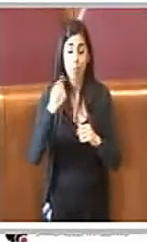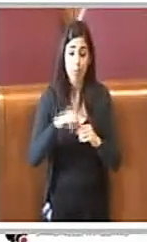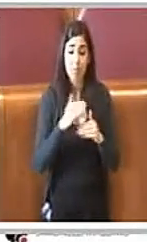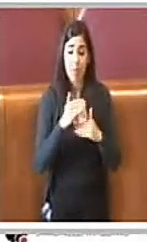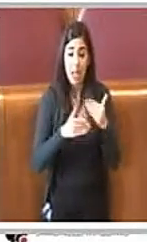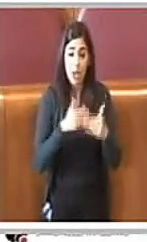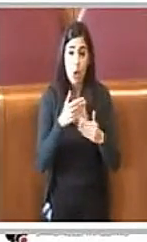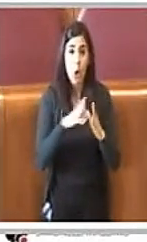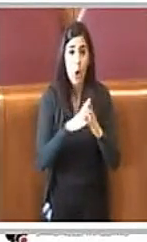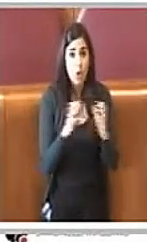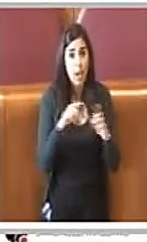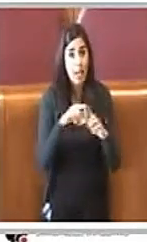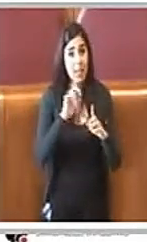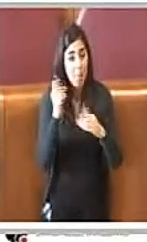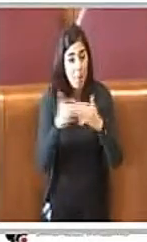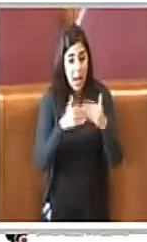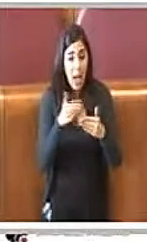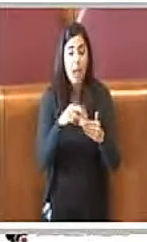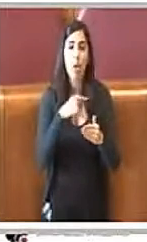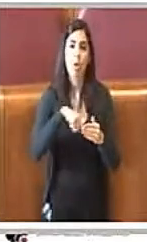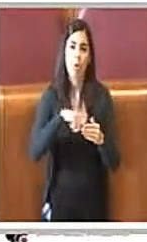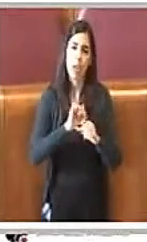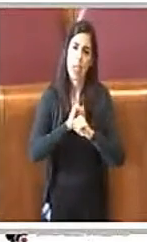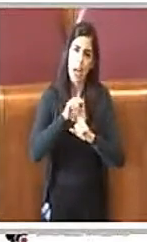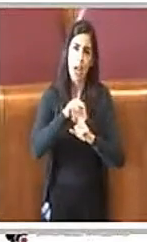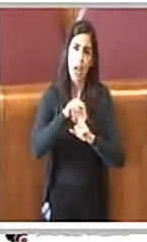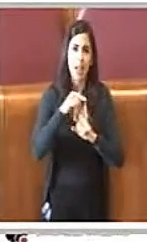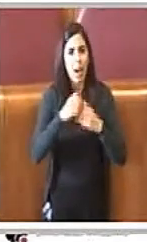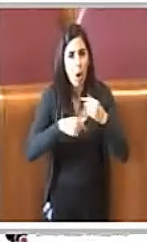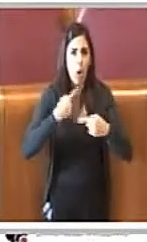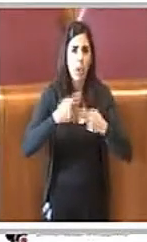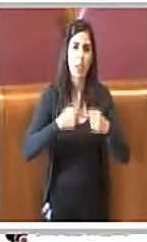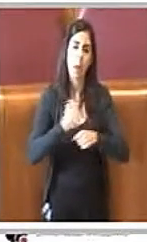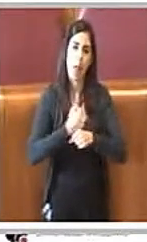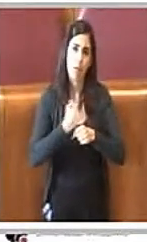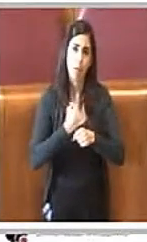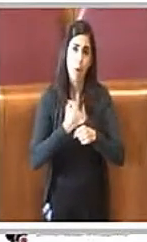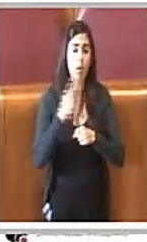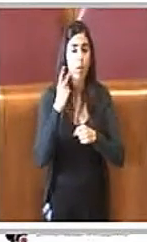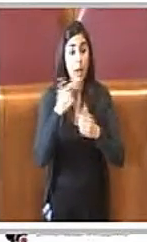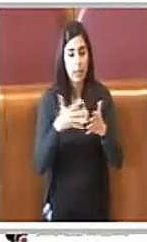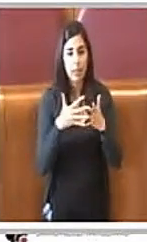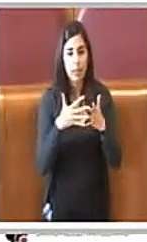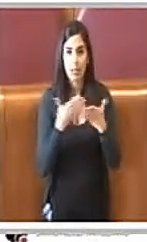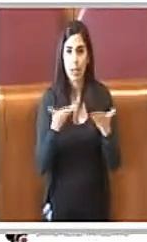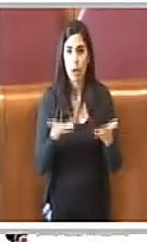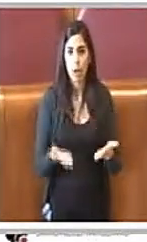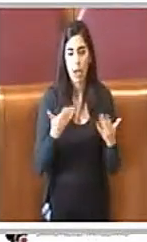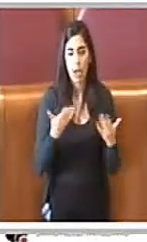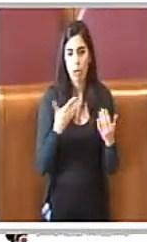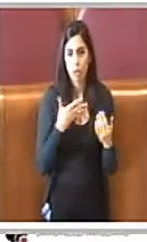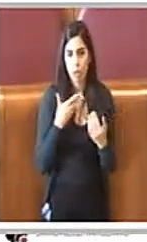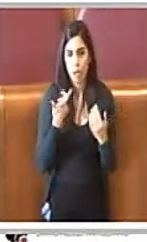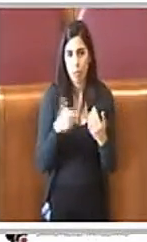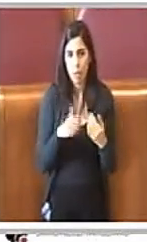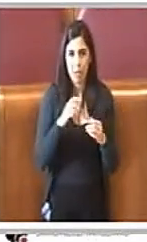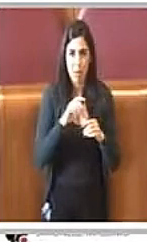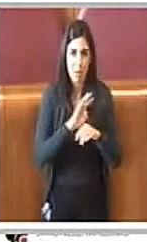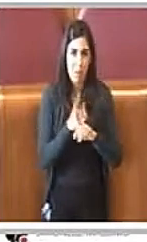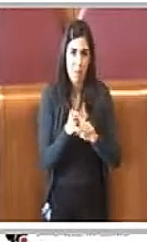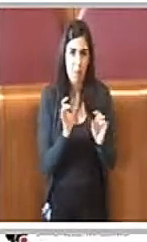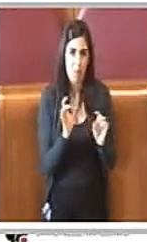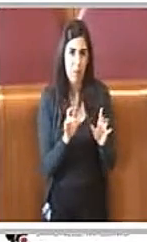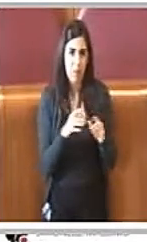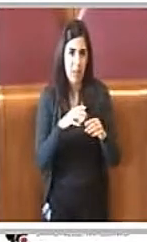quale continuiamo a credere e che continuiamo a perseguire anche ovviamente con le difficoltà attuali ed oggettive dovute all'emergenza Covid che